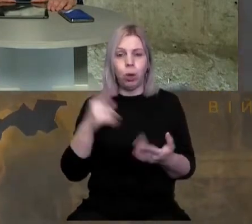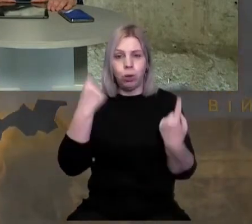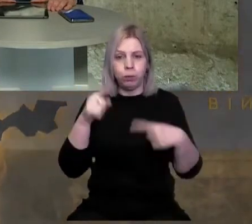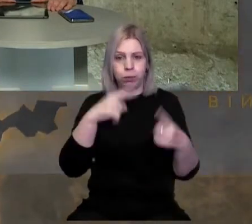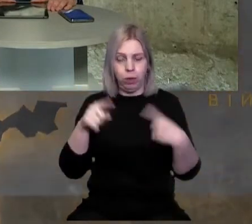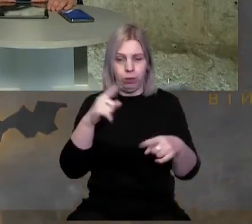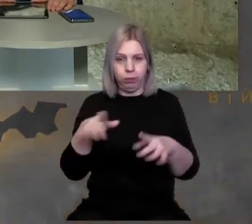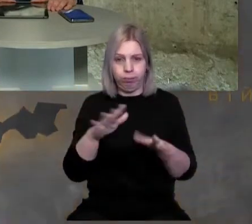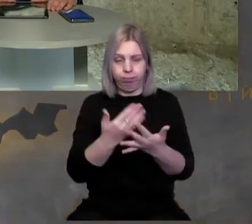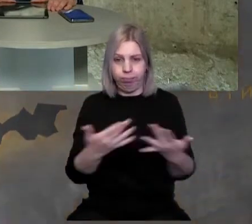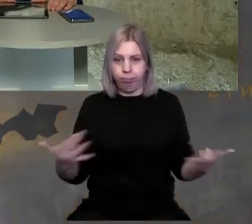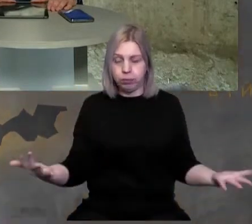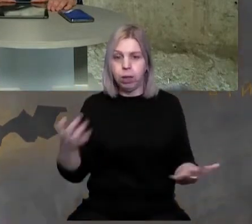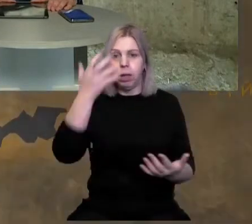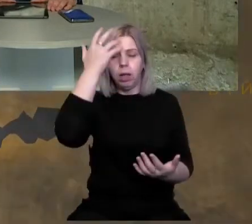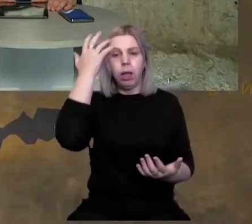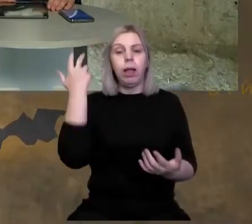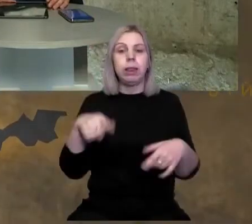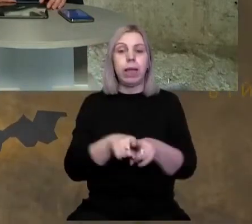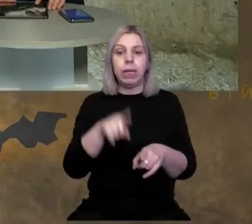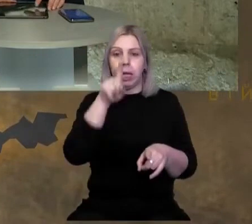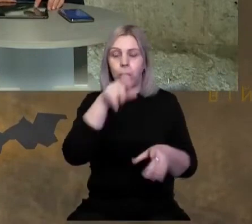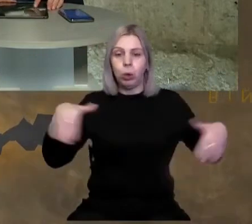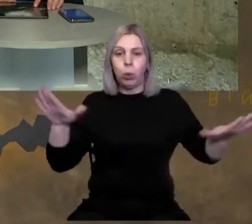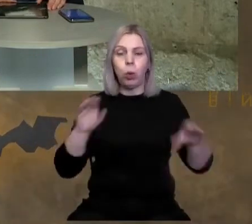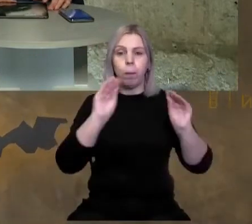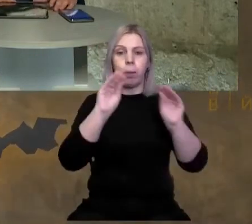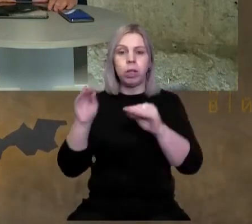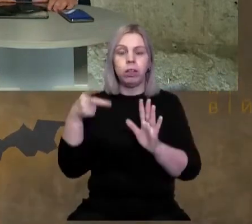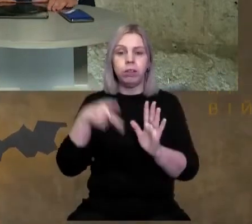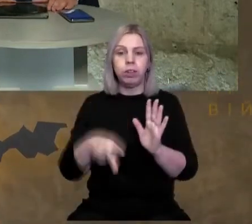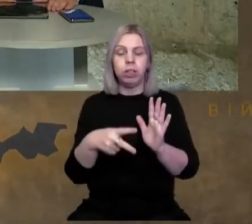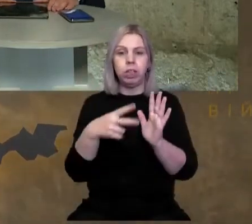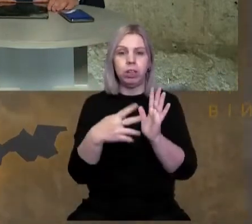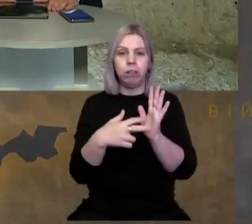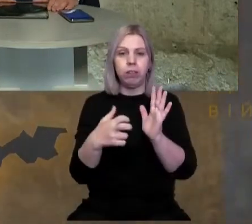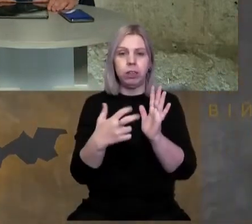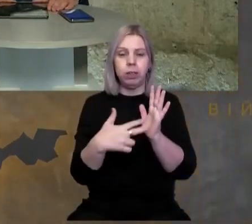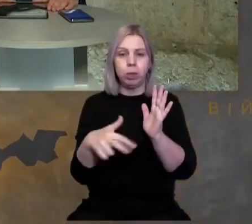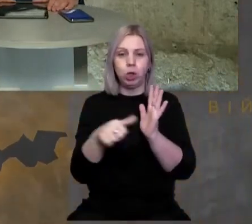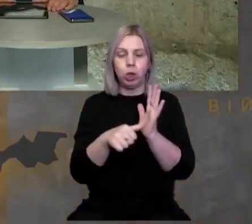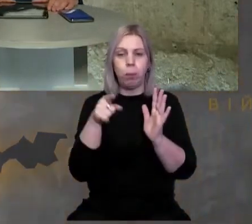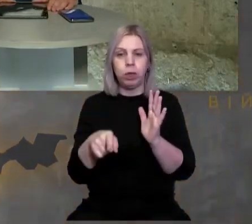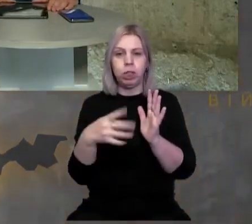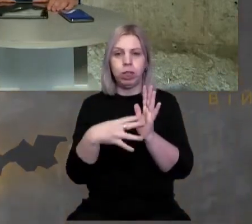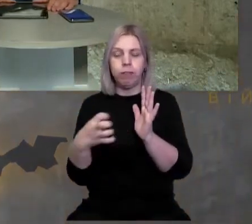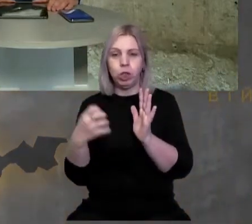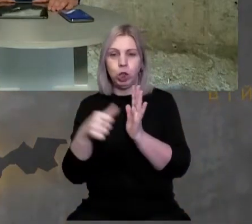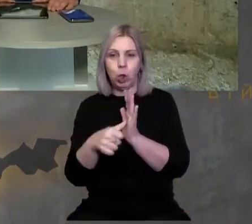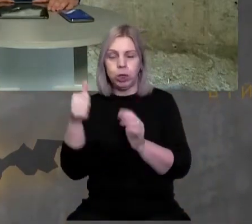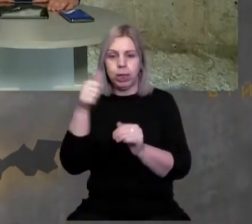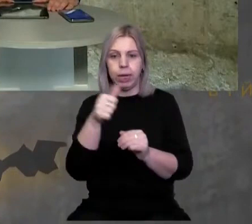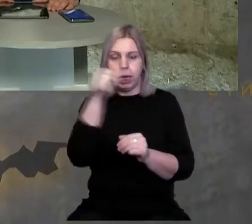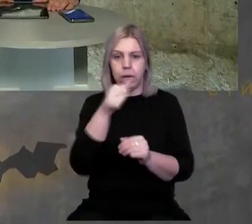фольклорною міфологією. Такі Турули встановлювали від 1896 по 1906